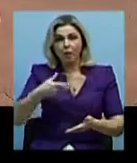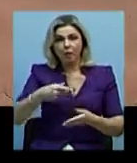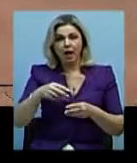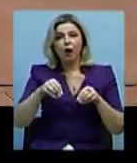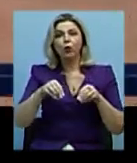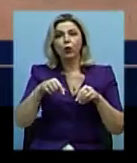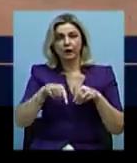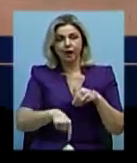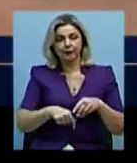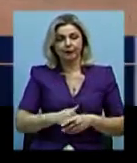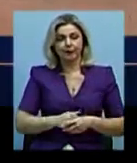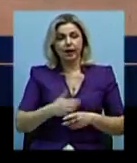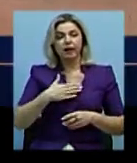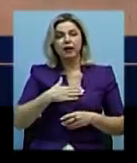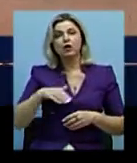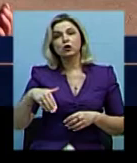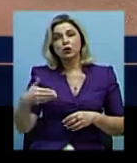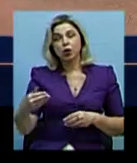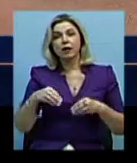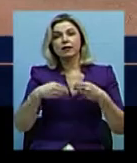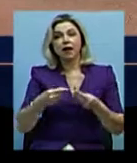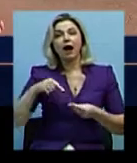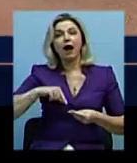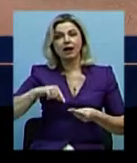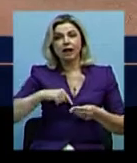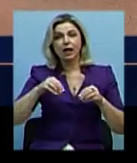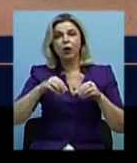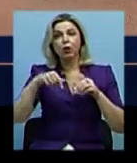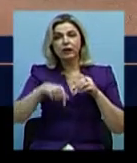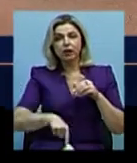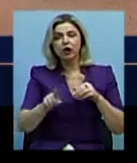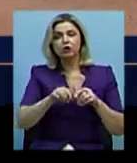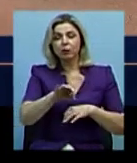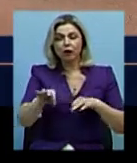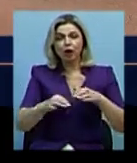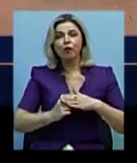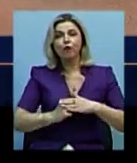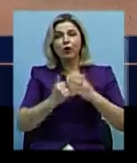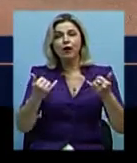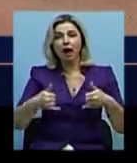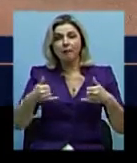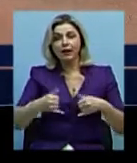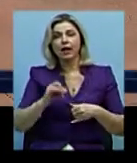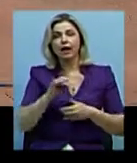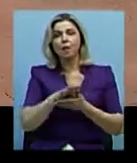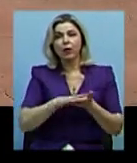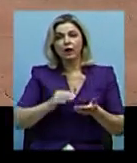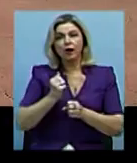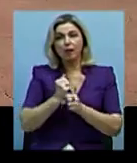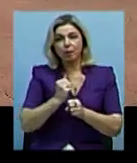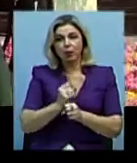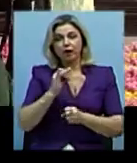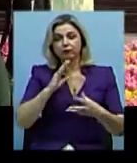тобто, дає характеристики ґрунтів для розрахунку фундаменту і подальших проєктних робіт, і в підсумку